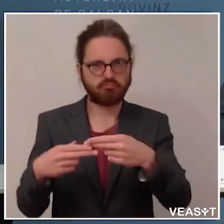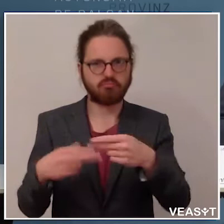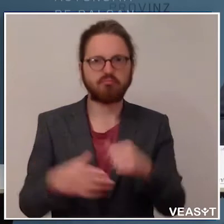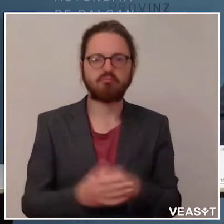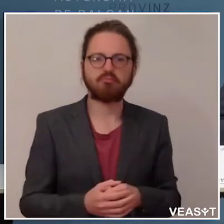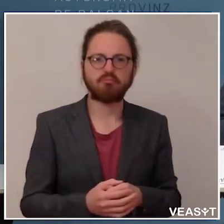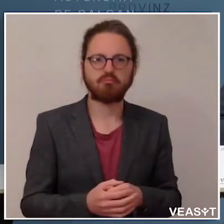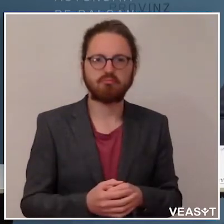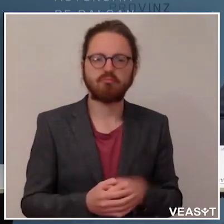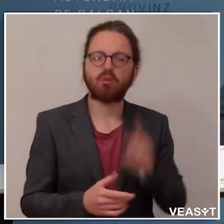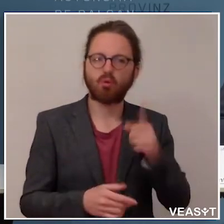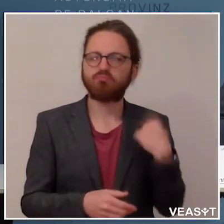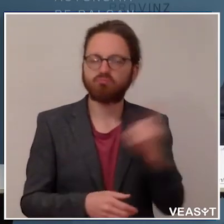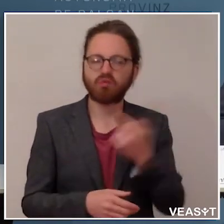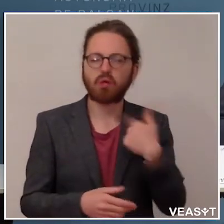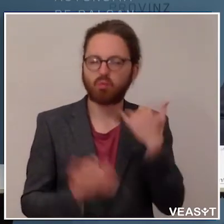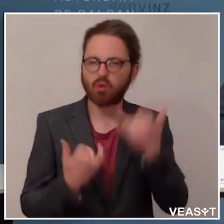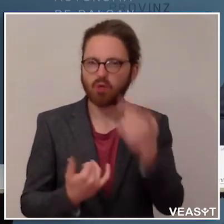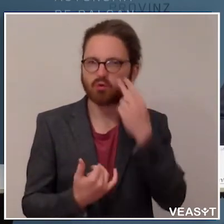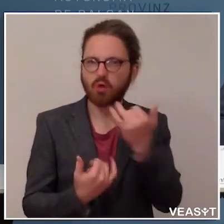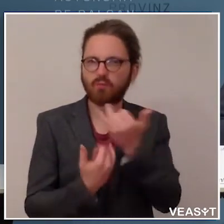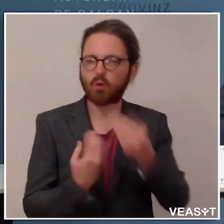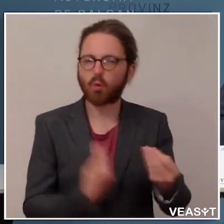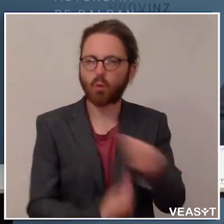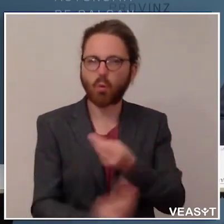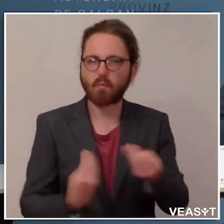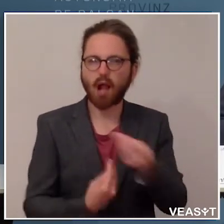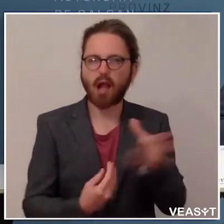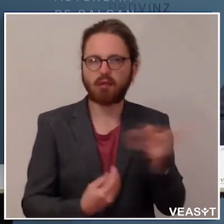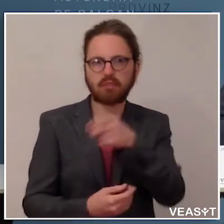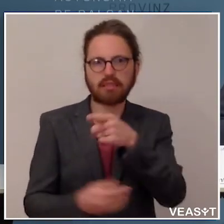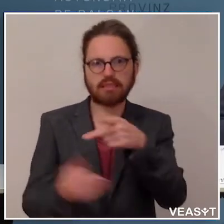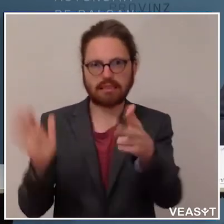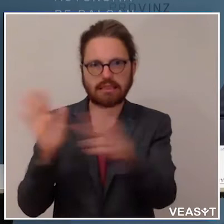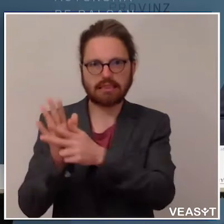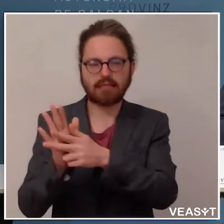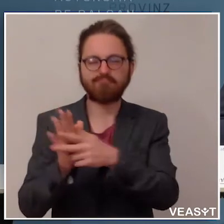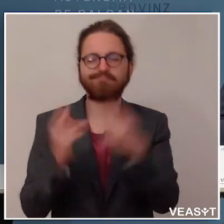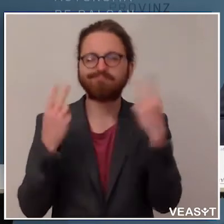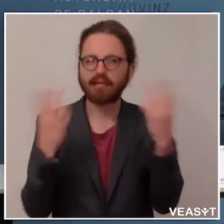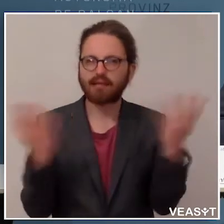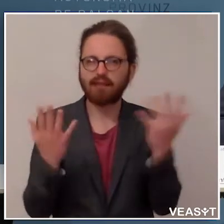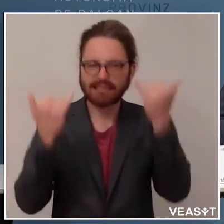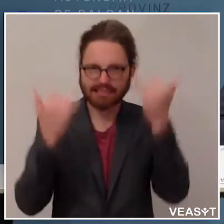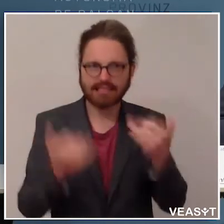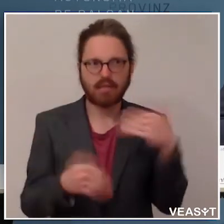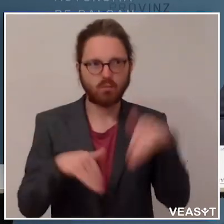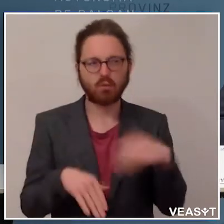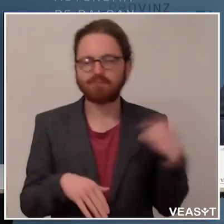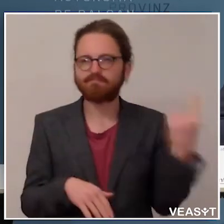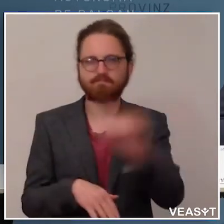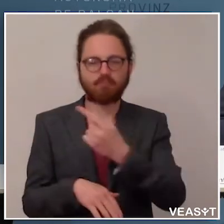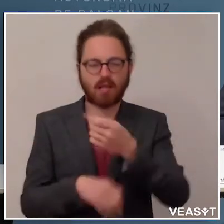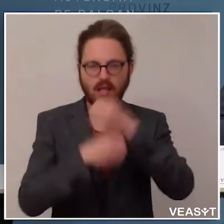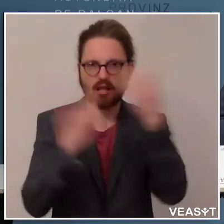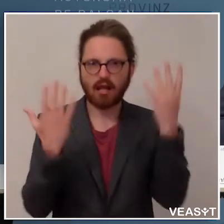mit diesem Gesetz umgehen. Wichtig ist, dass jetzt uns allen eines klar wird. Dieses Gesetz bedeutet die